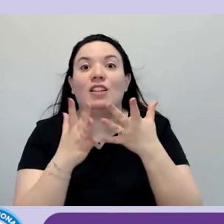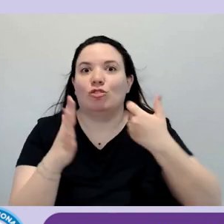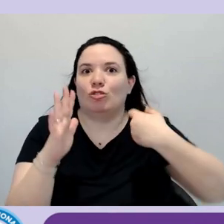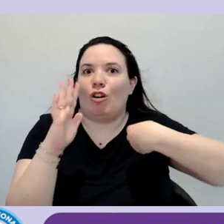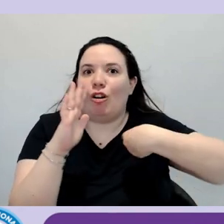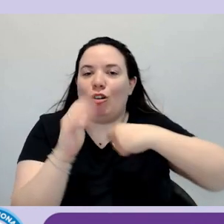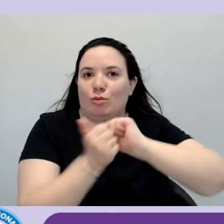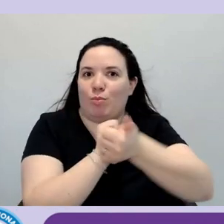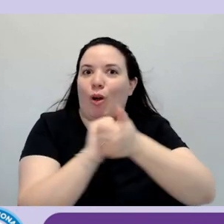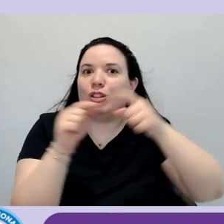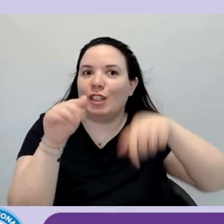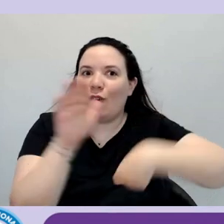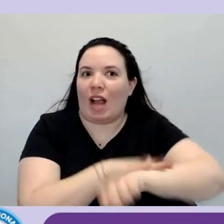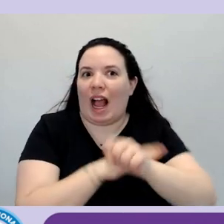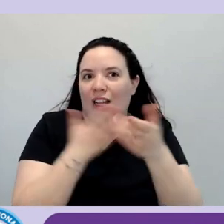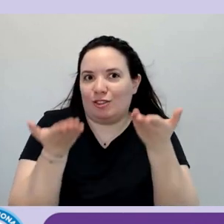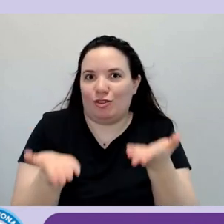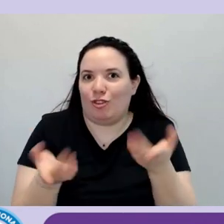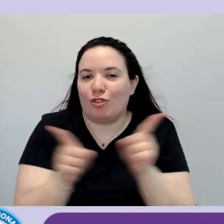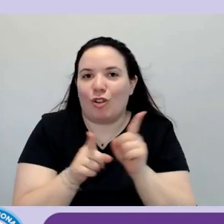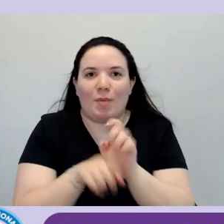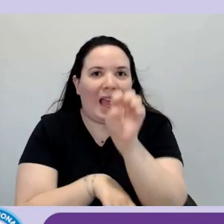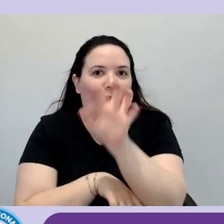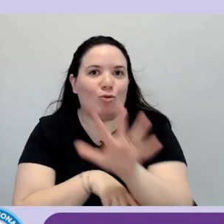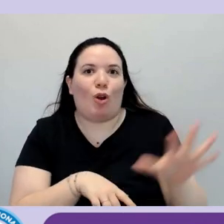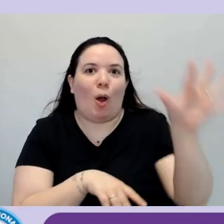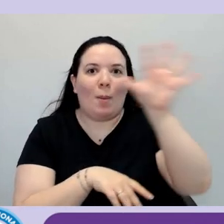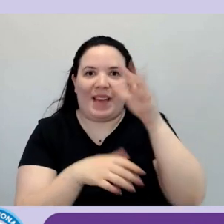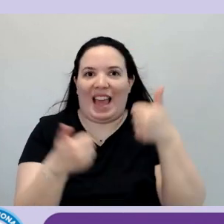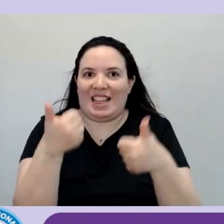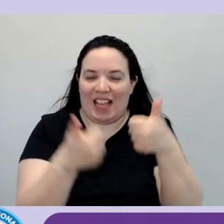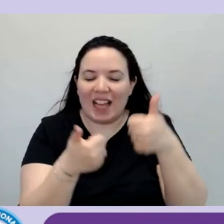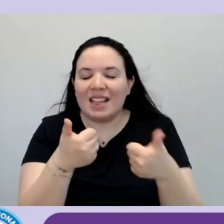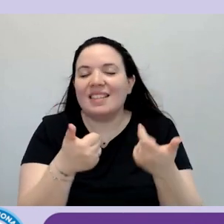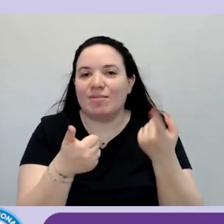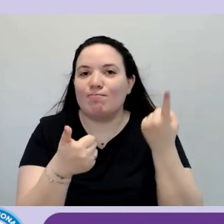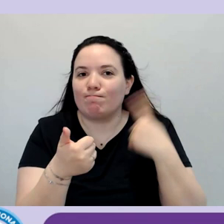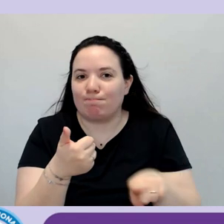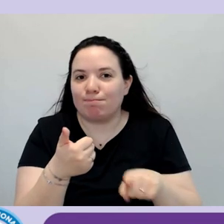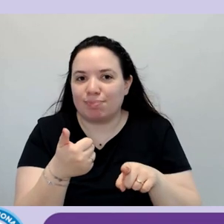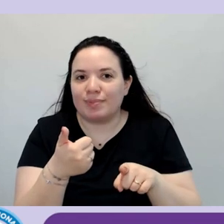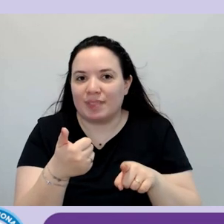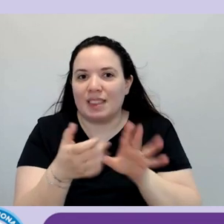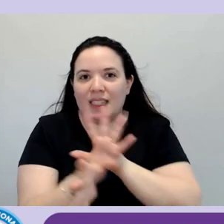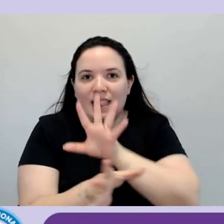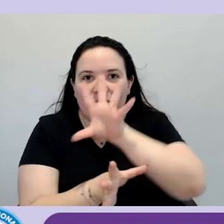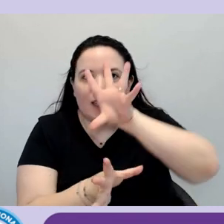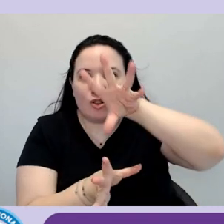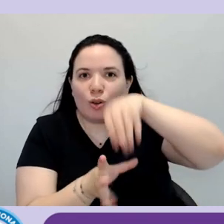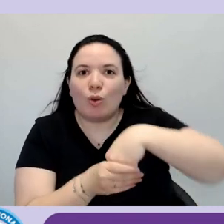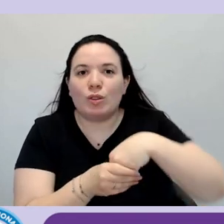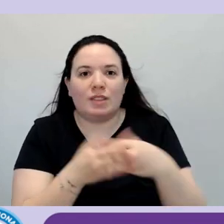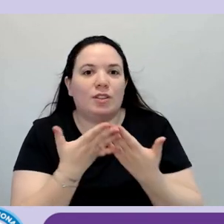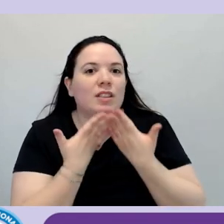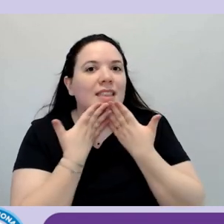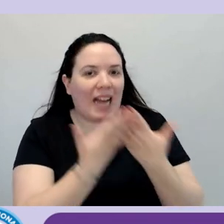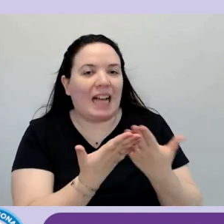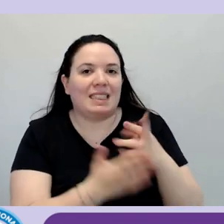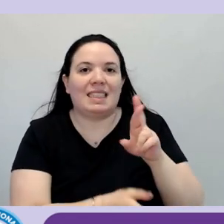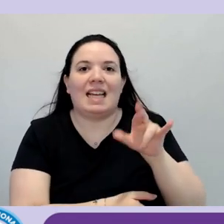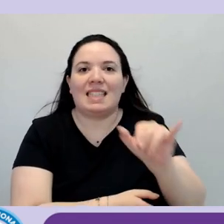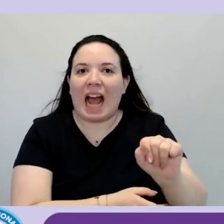come eh l'europeo di calcio effettivamente è inclusivo in questo caso grazie a Rai